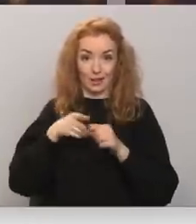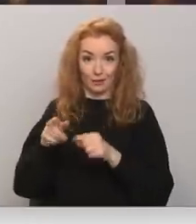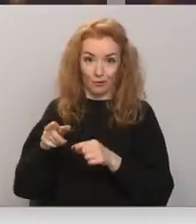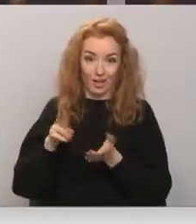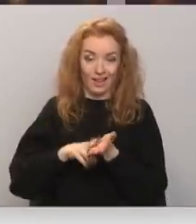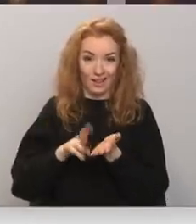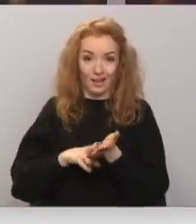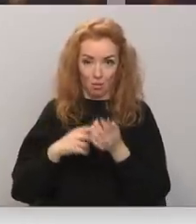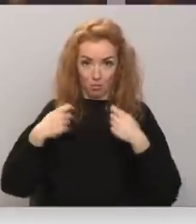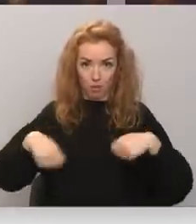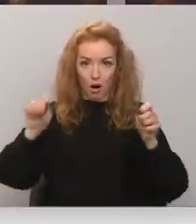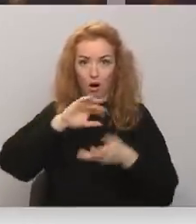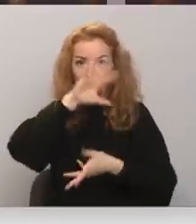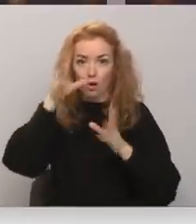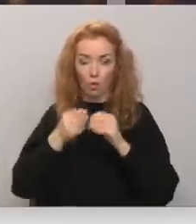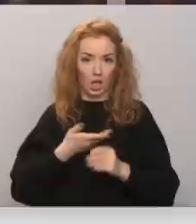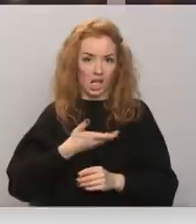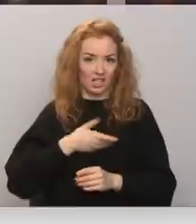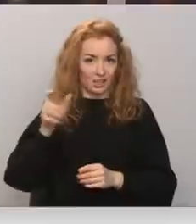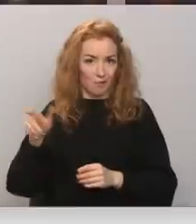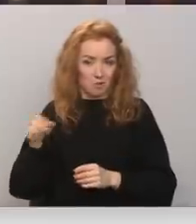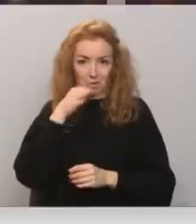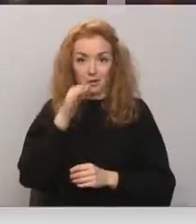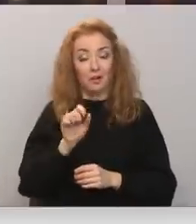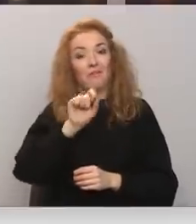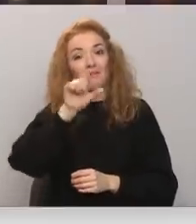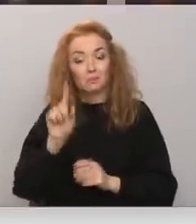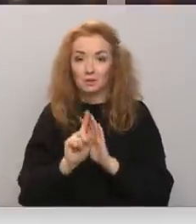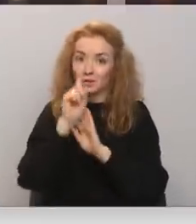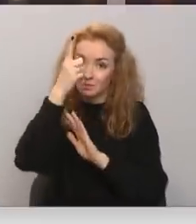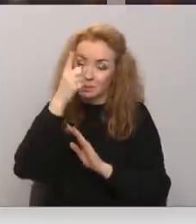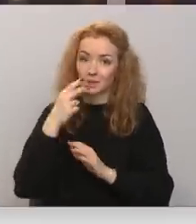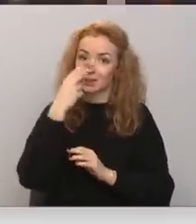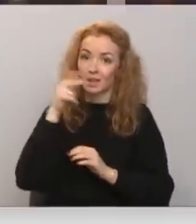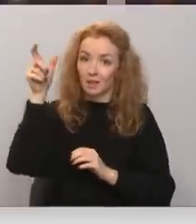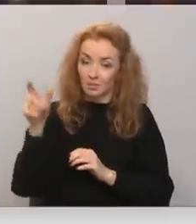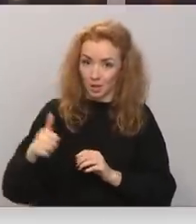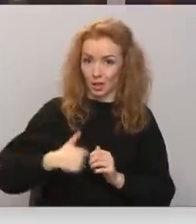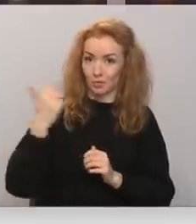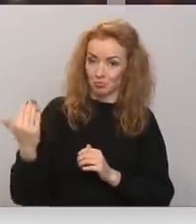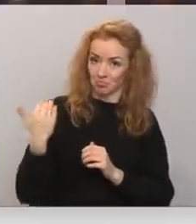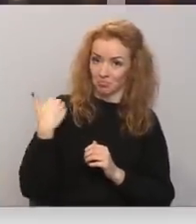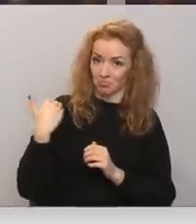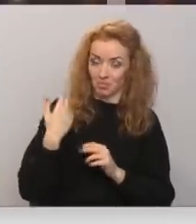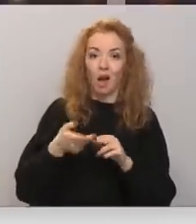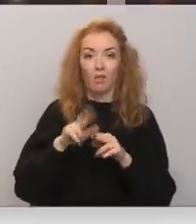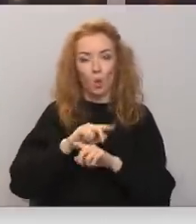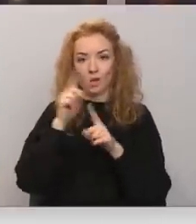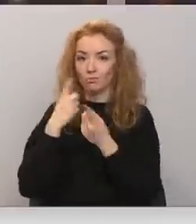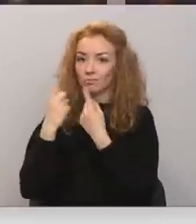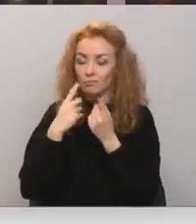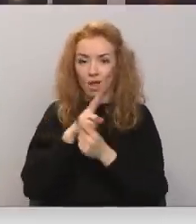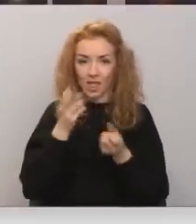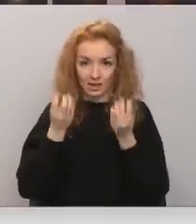dzīvokļus tiek pārdota. Iedzīvotājs saka, šo ziņu vispirms būtu vēlējušies uzzināt no ēkas īpašnieka, lai uzreiz izrunātu